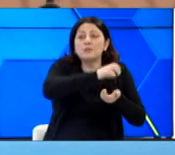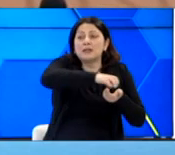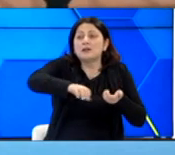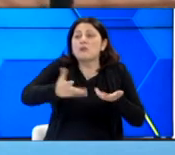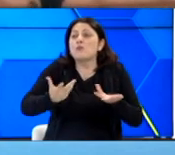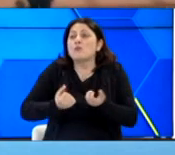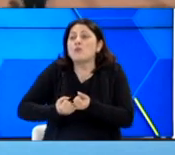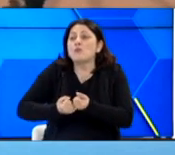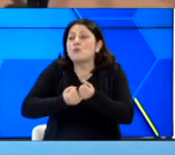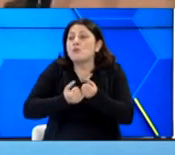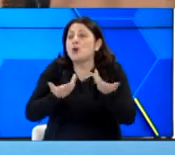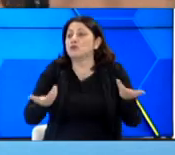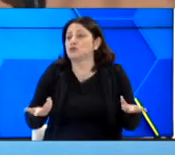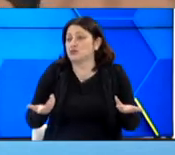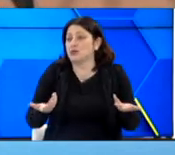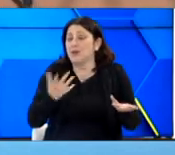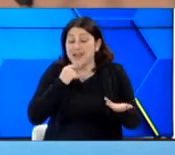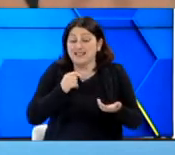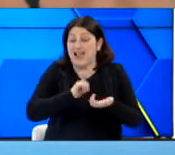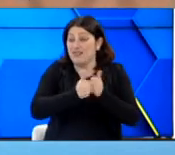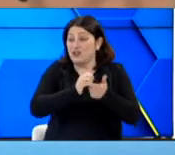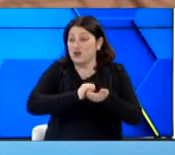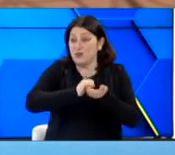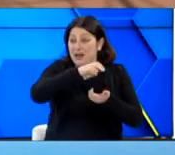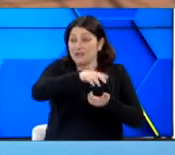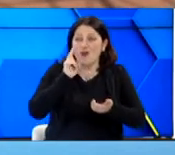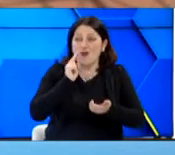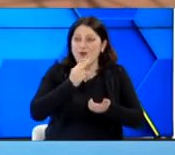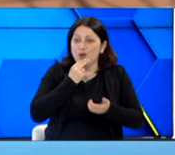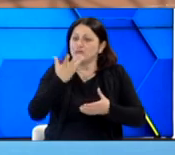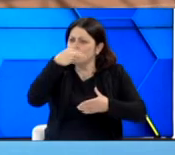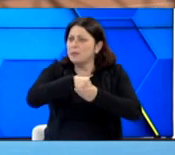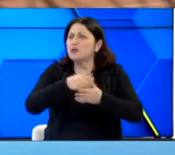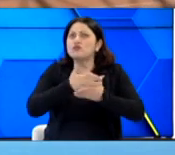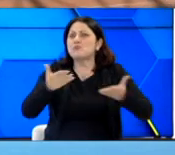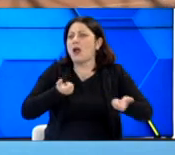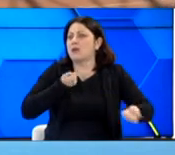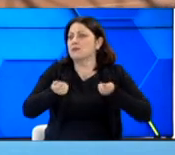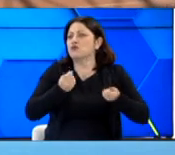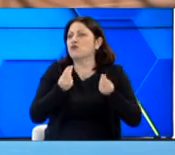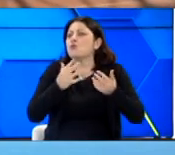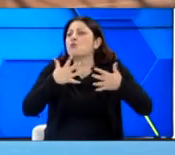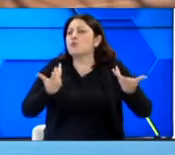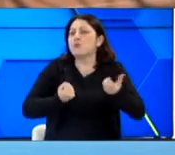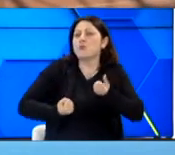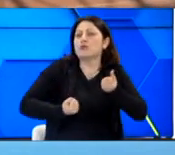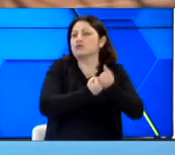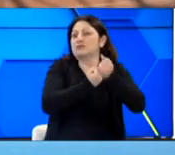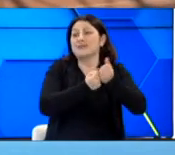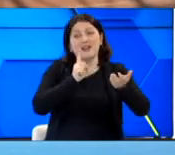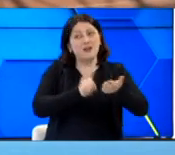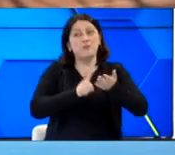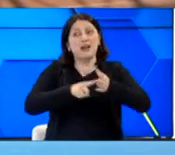τα αθλητικά σωματεία κωφών που παίρνουν μέρος και σε τέτοιες μεγάλες αθλητικές γιοργανώσεις. Εδώ είναι που πρέπει ακριβώς η πολιτεία να